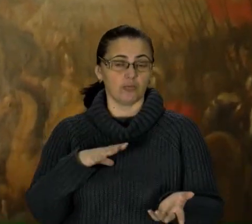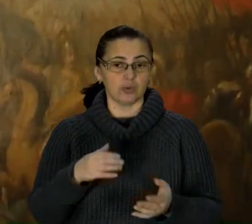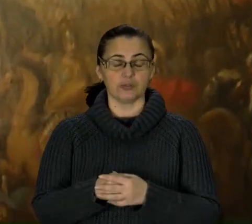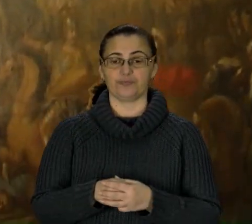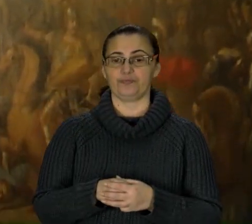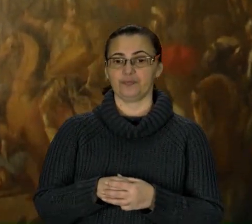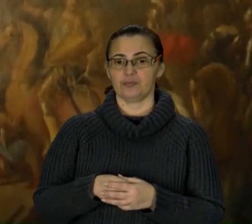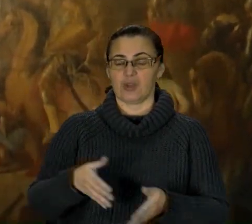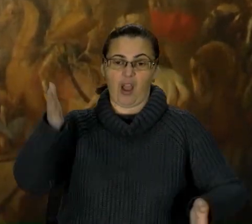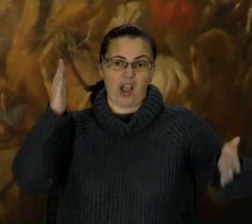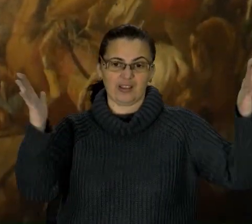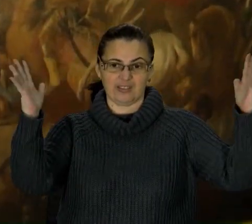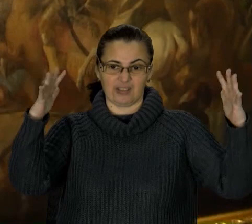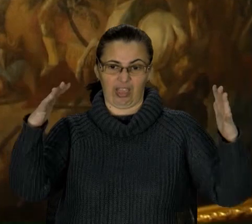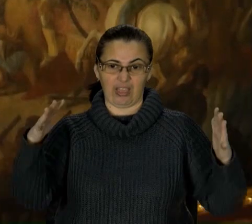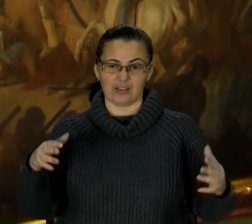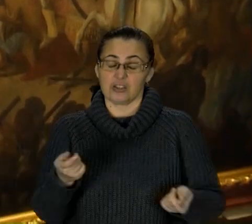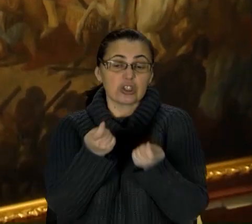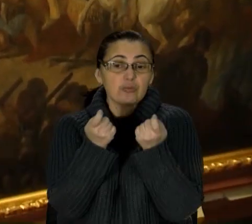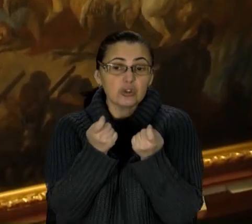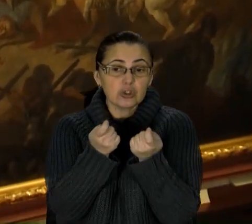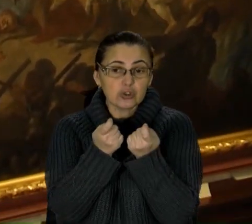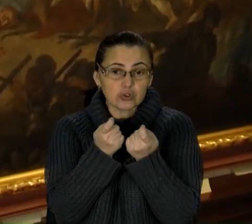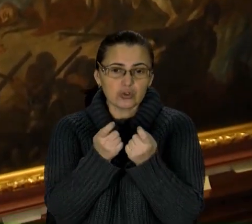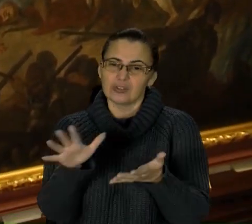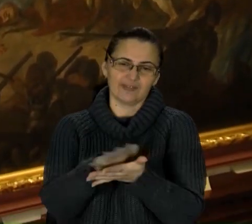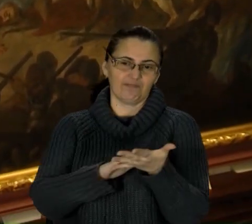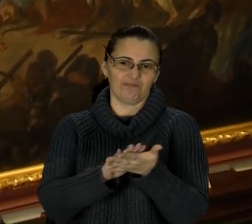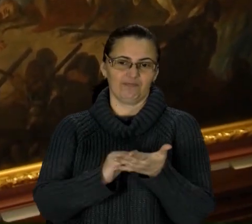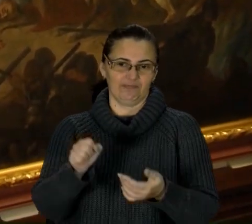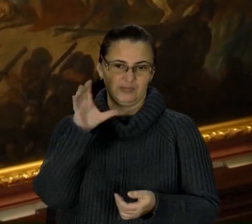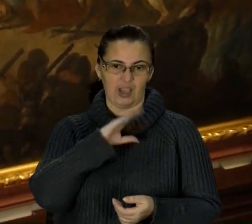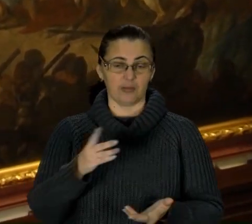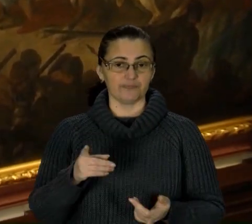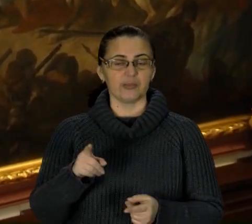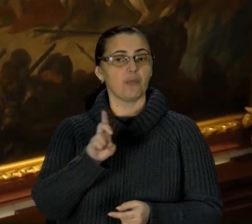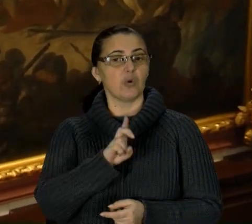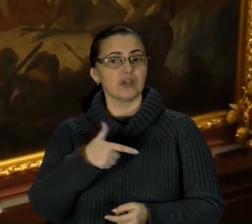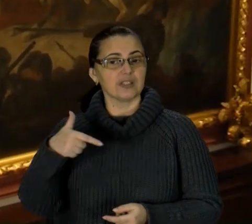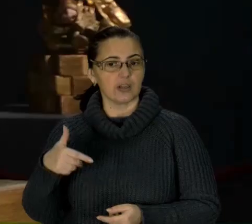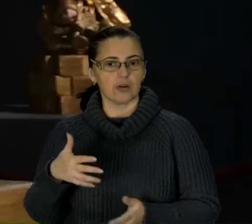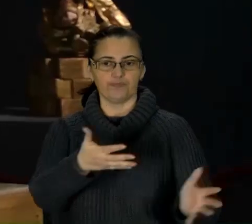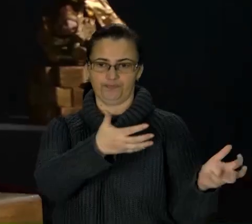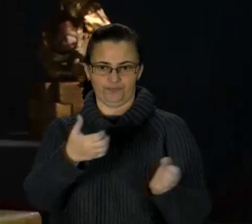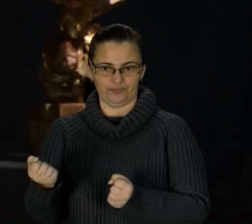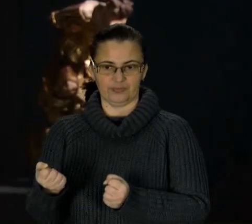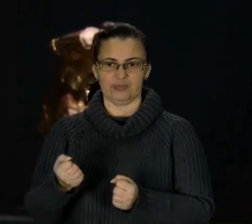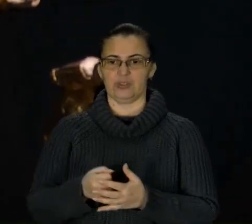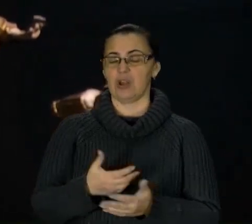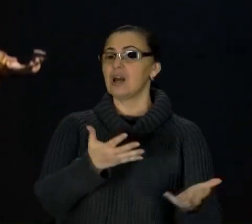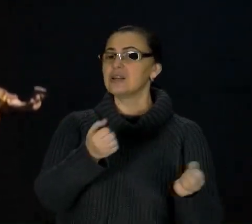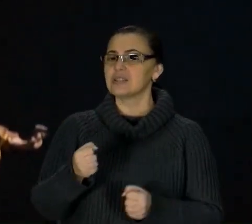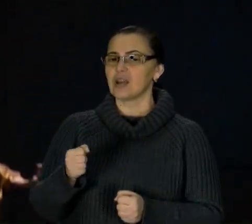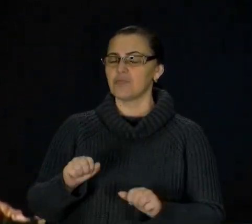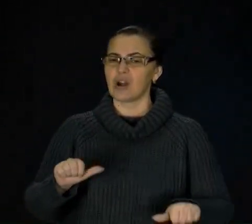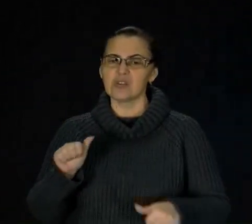осипалися, ще трошки були знищені. І Борис Григорович їх забрав. Забрав і скульптуру